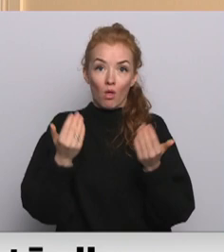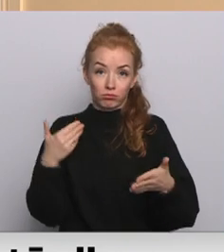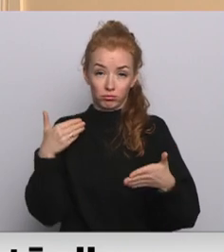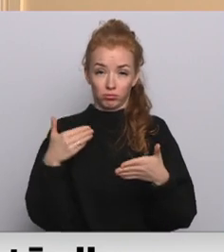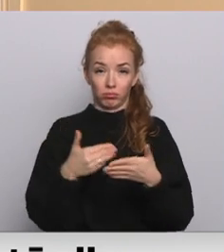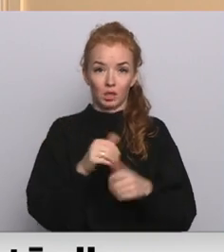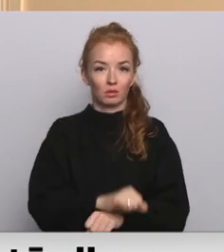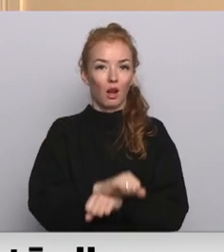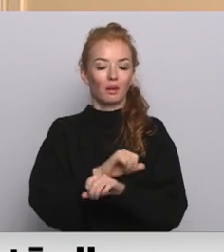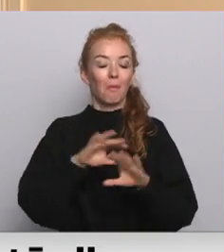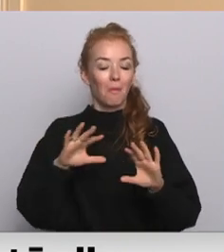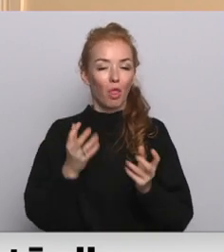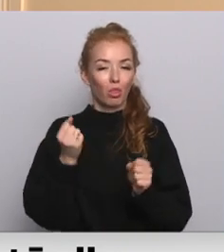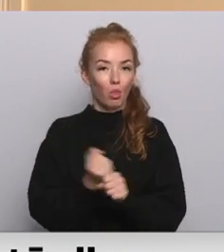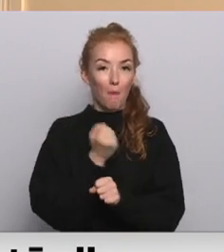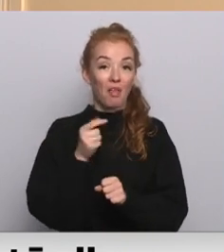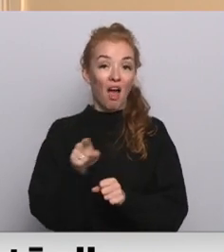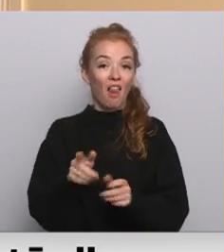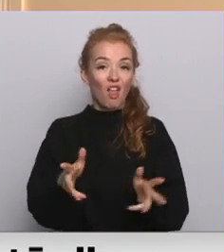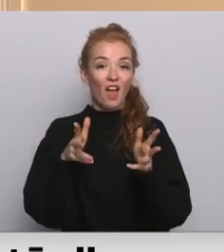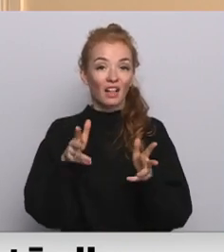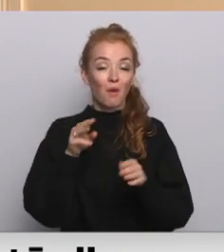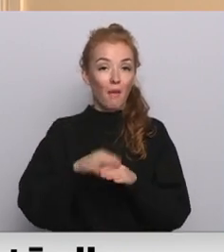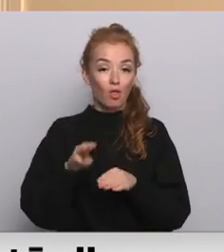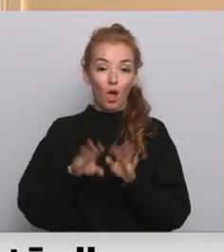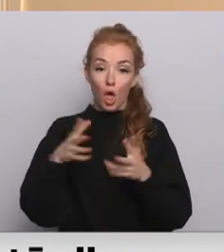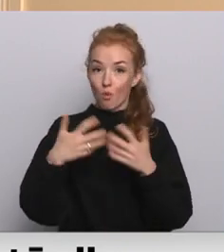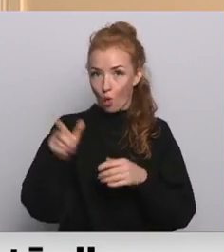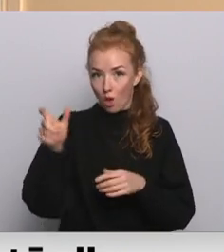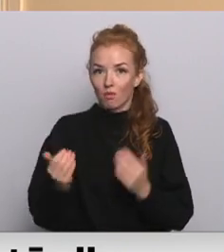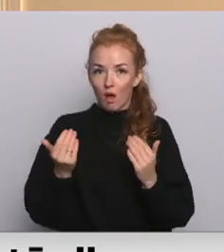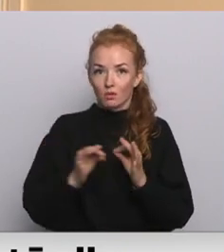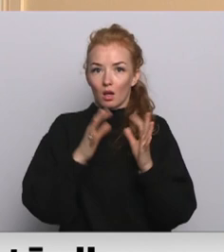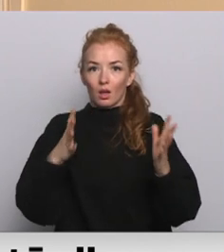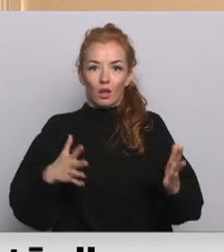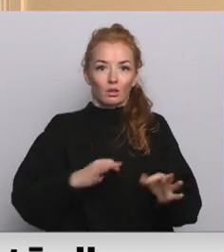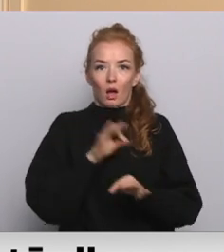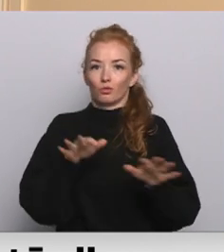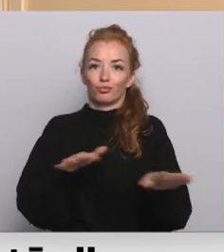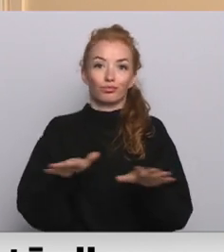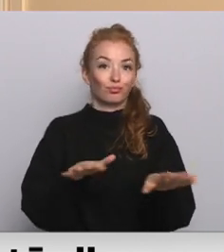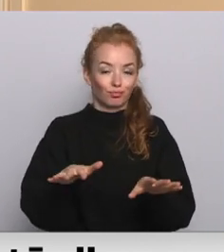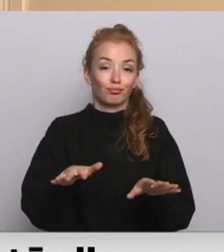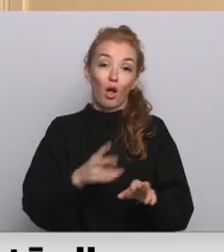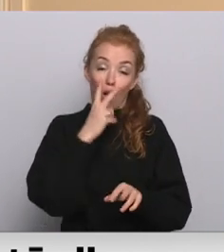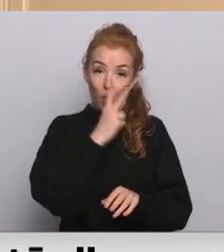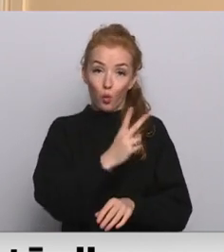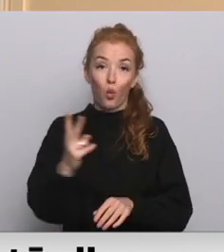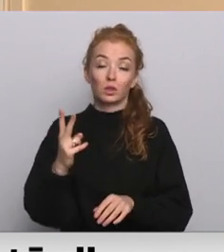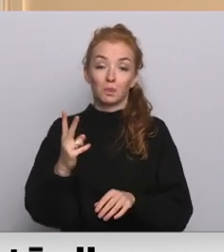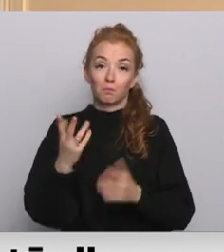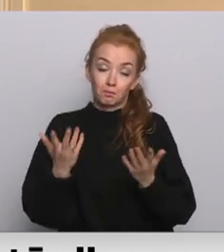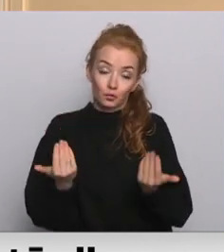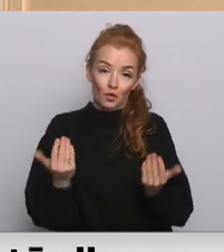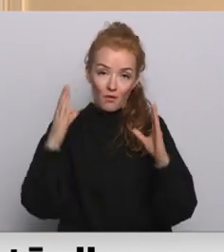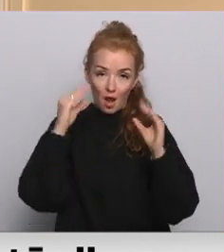bet vismaz mēs redzam, ka tā ir efektīva metoda, lai politiķi vismaz tagad sāktu, nu, rīkoties. Lūkosim un tad šodien